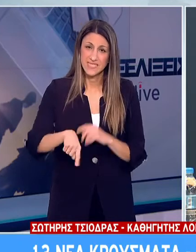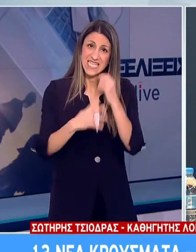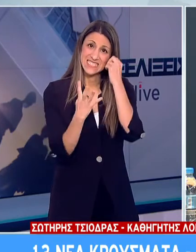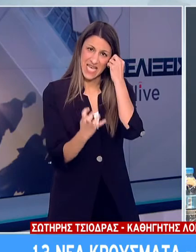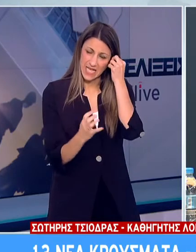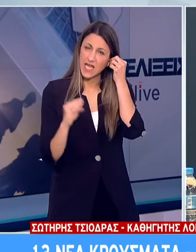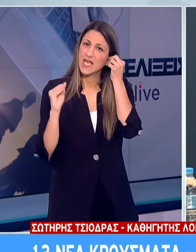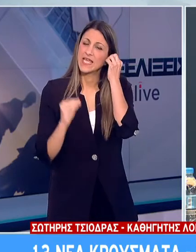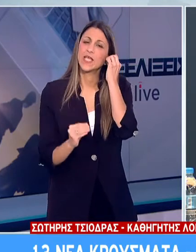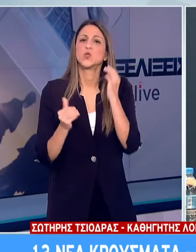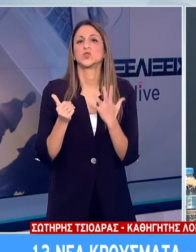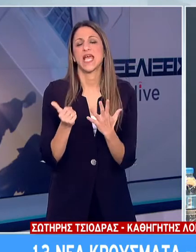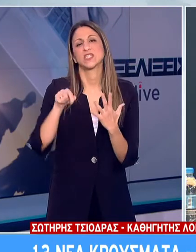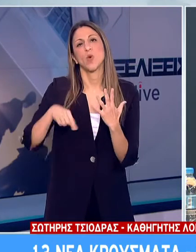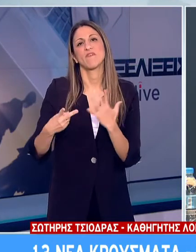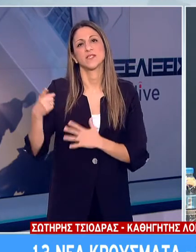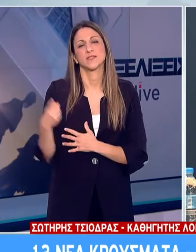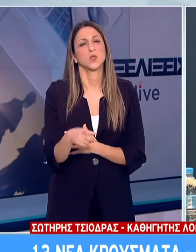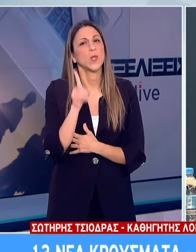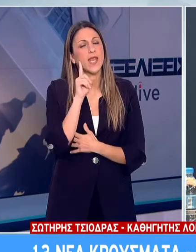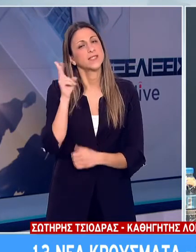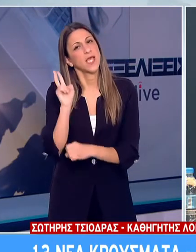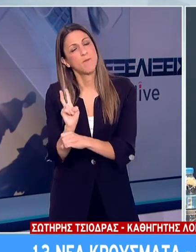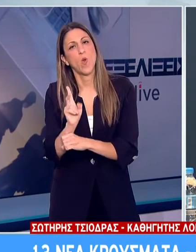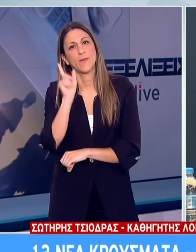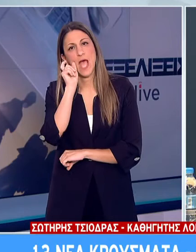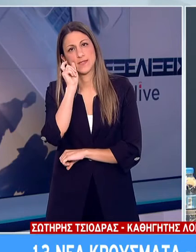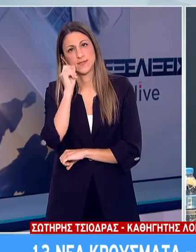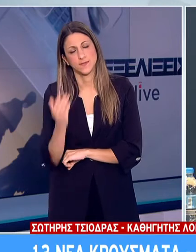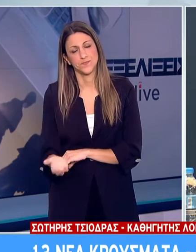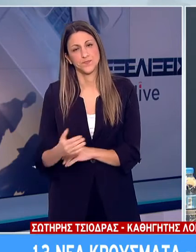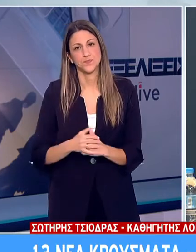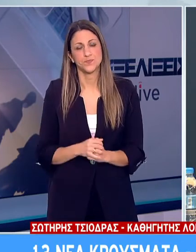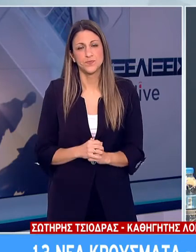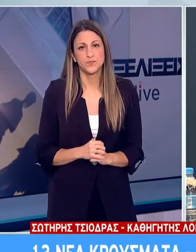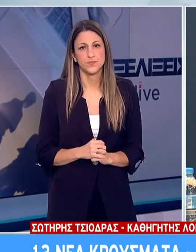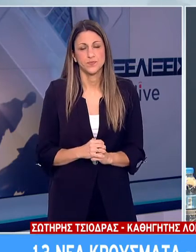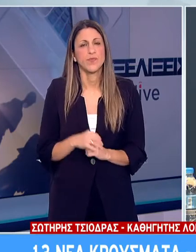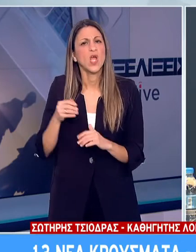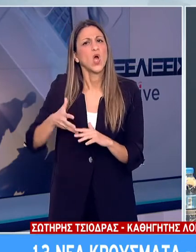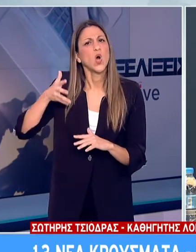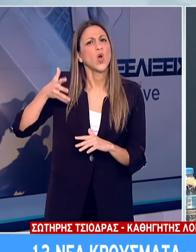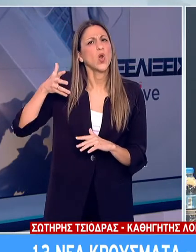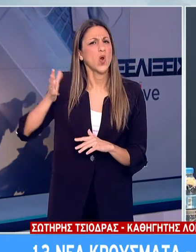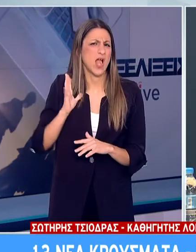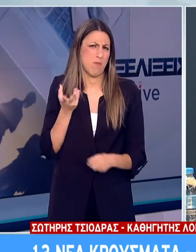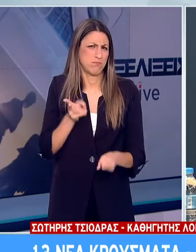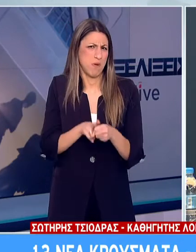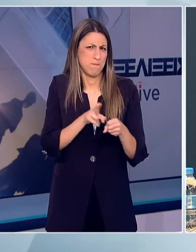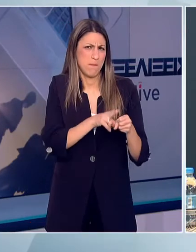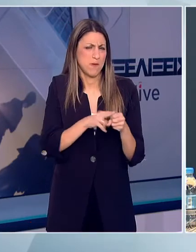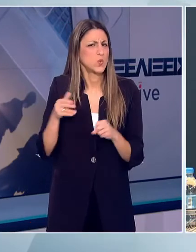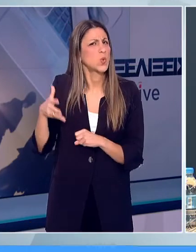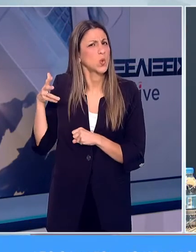το 26,7% ήταν γυναίκες και οι υπόλοιποι άνδρες. Η διάμεση ηλικία των θανότων των πολιτών μας